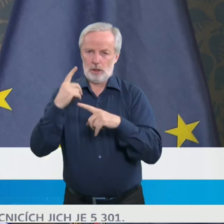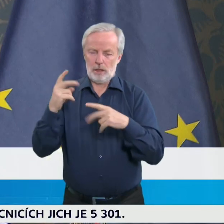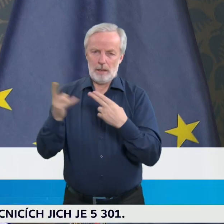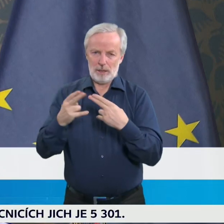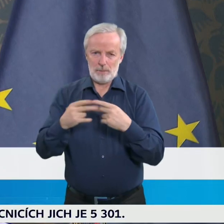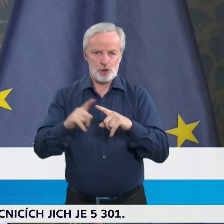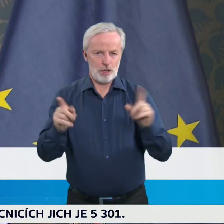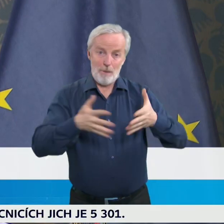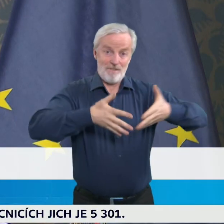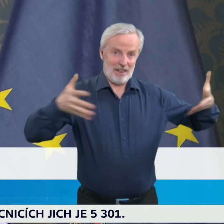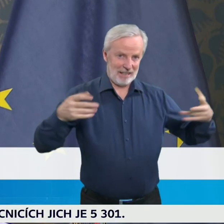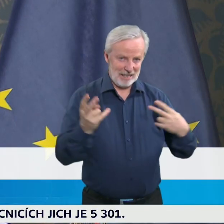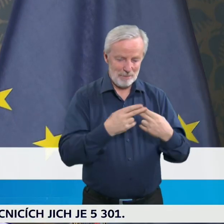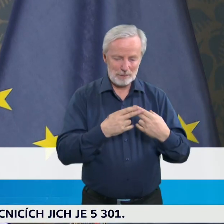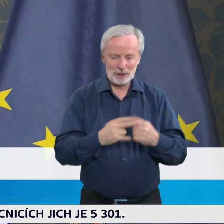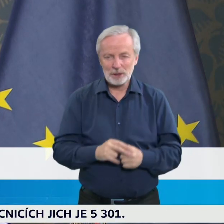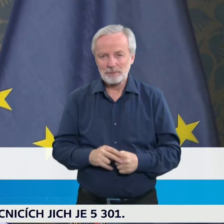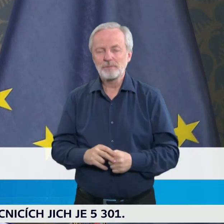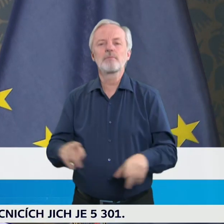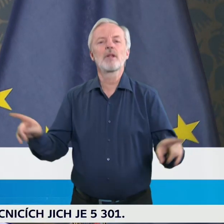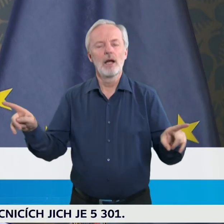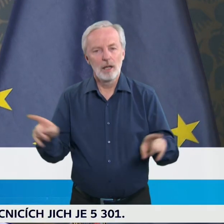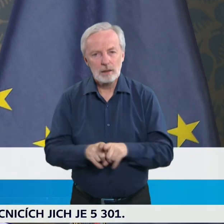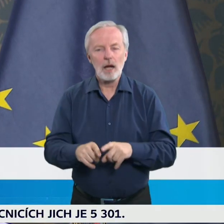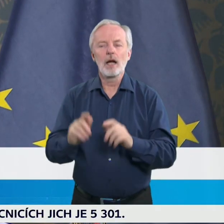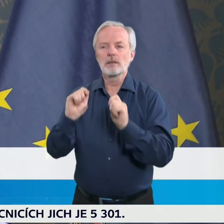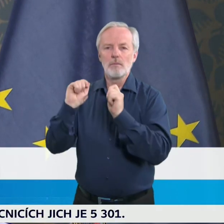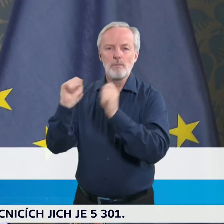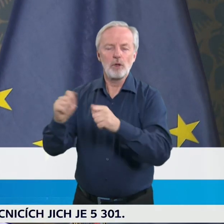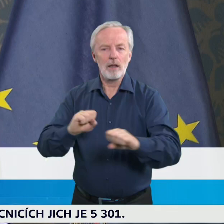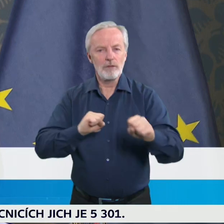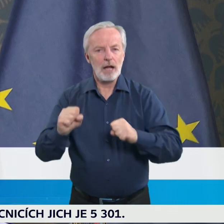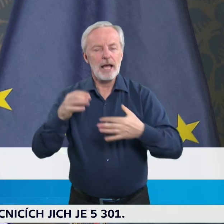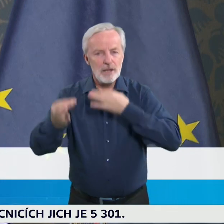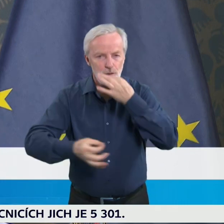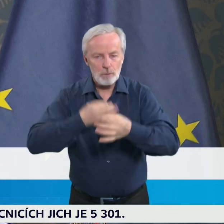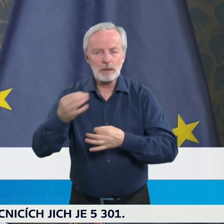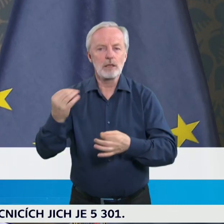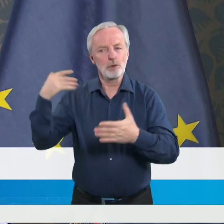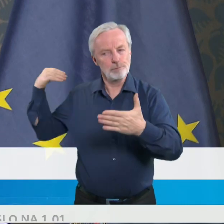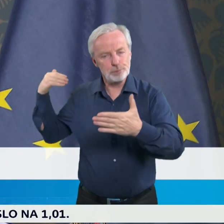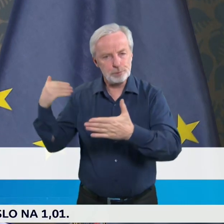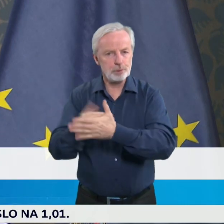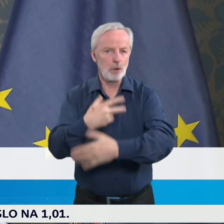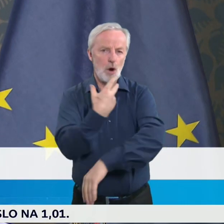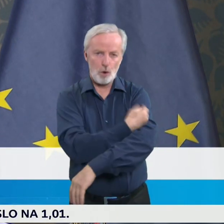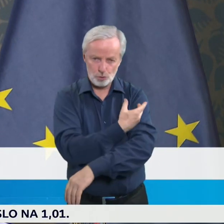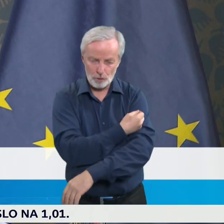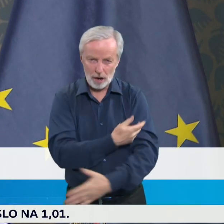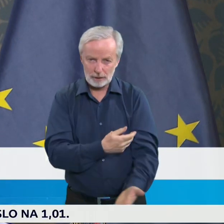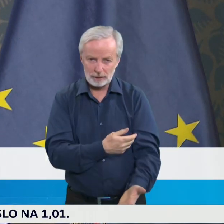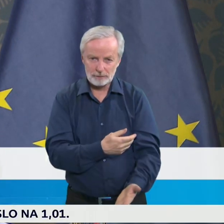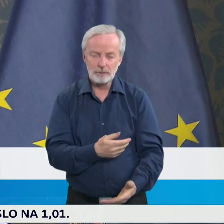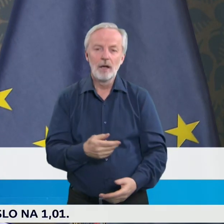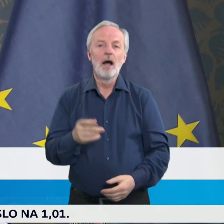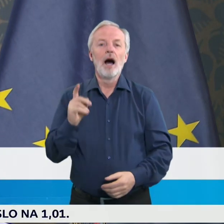vládě předložili informaci o dosávadním průběhu očkování, tak jak si vyžádala a má nyní týden